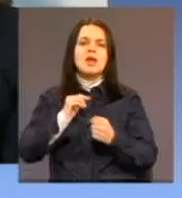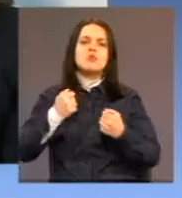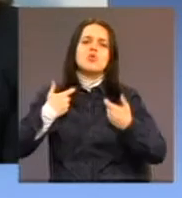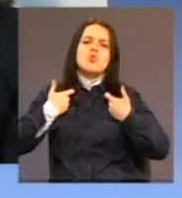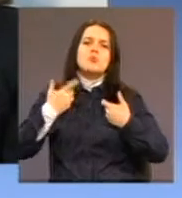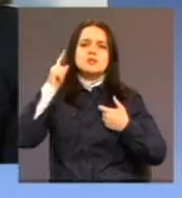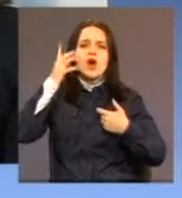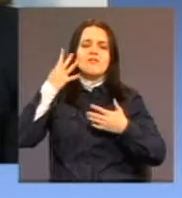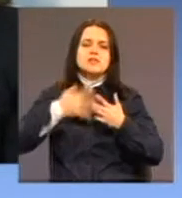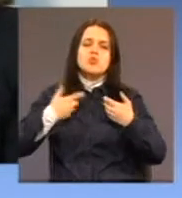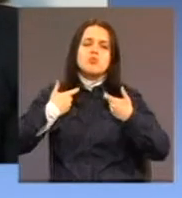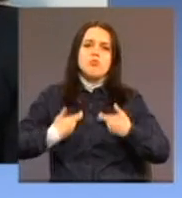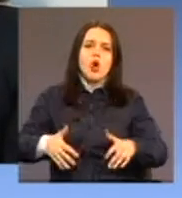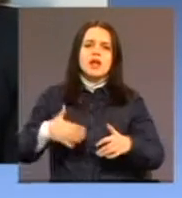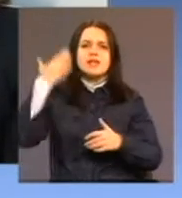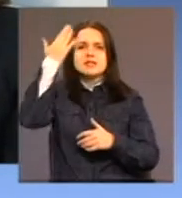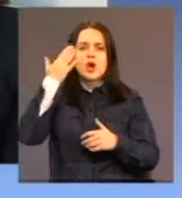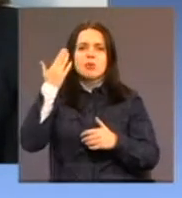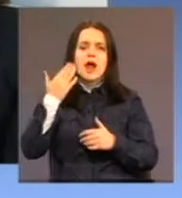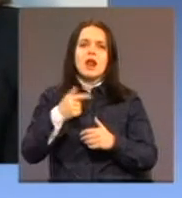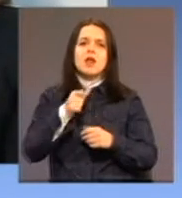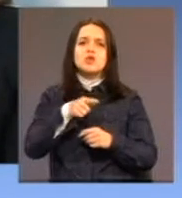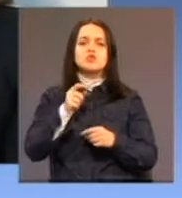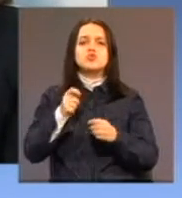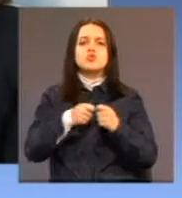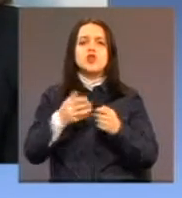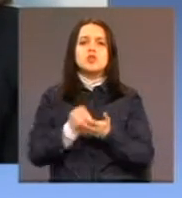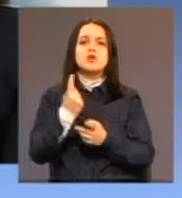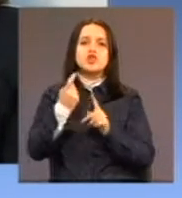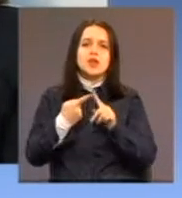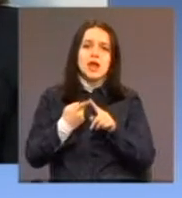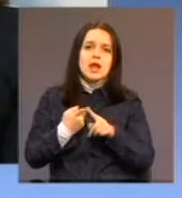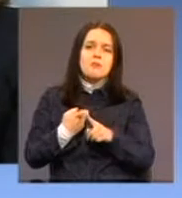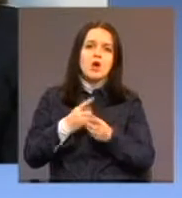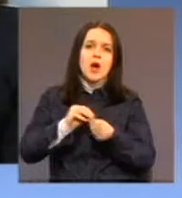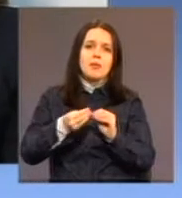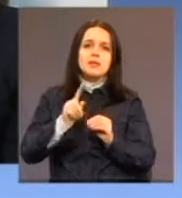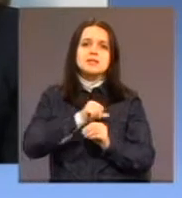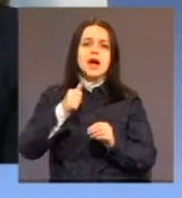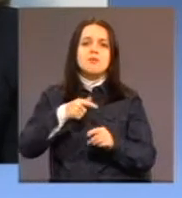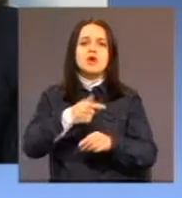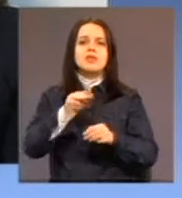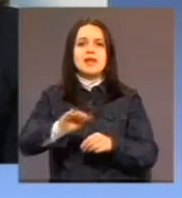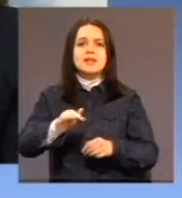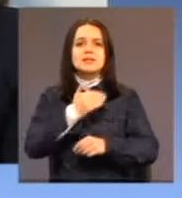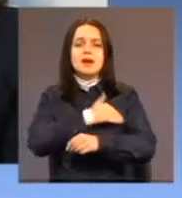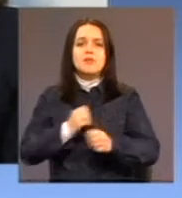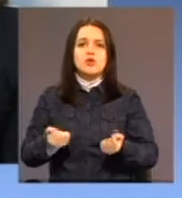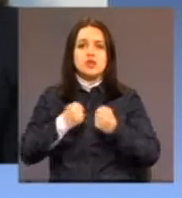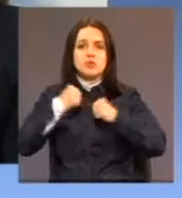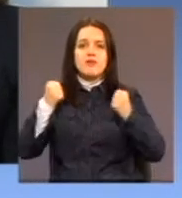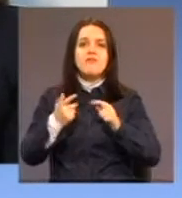i onda društvo dobija jedan još dodatni problem. Ne samo djete s poteškoćama, nego razvod brakova 70%.